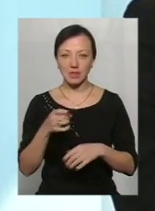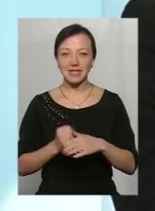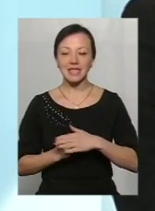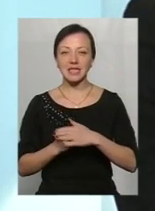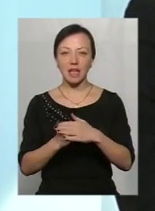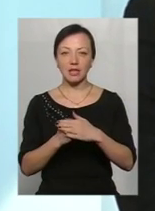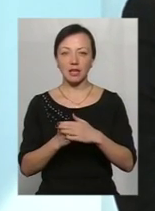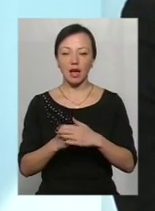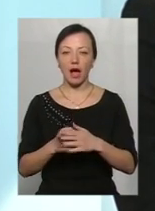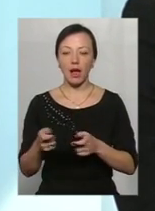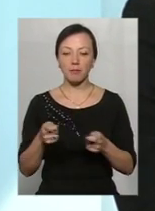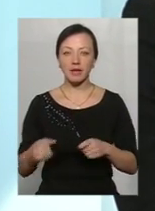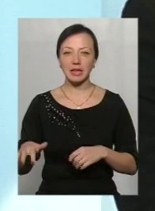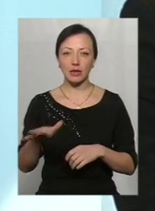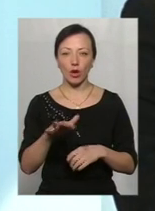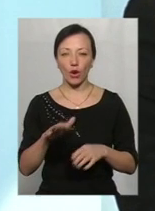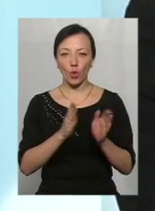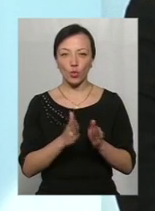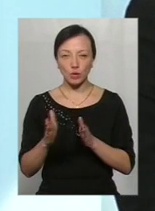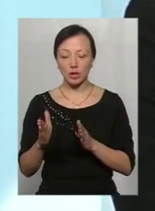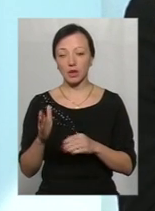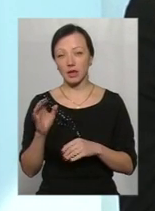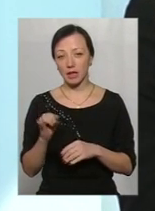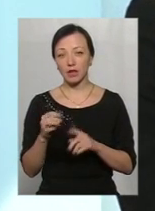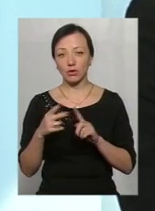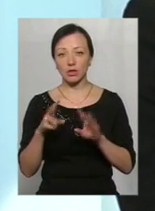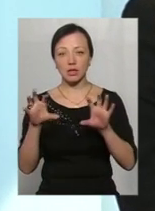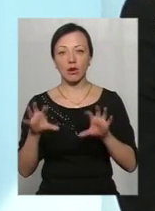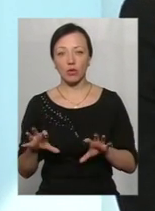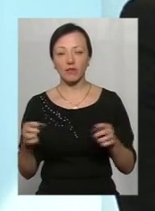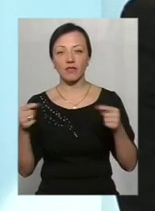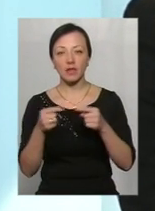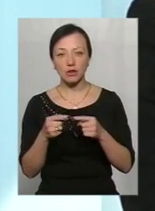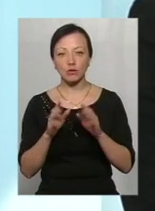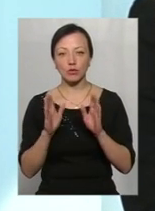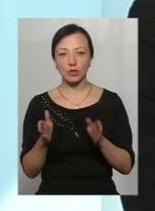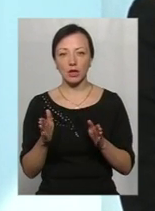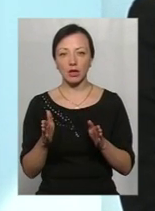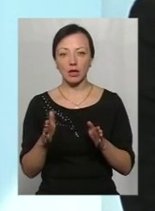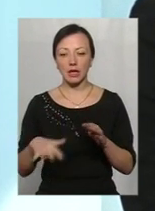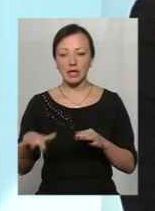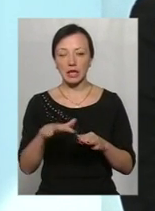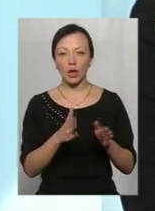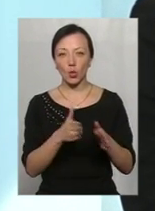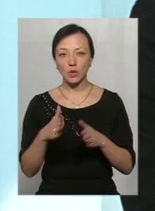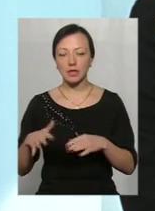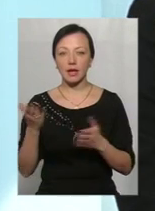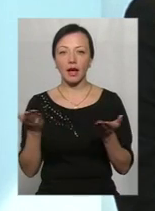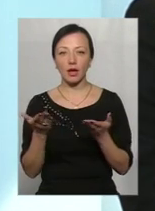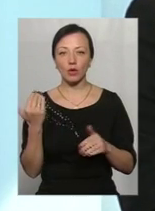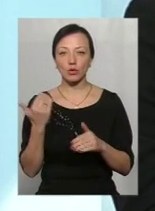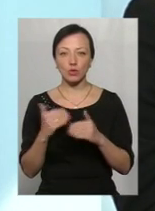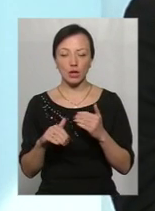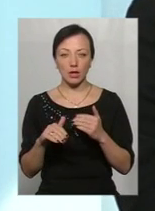адмінтерустрою. А законом про адмінтерустрій вже буде визначено в території для тих територій, які